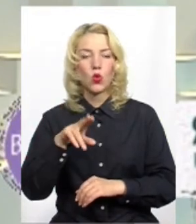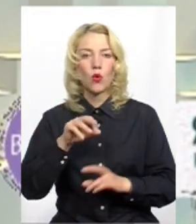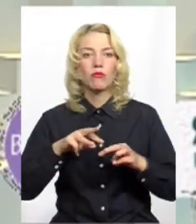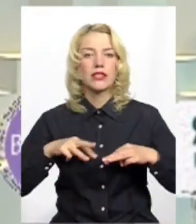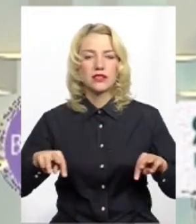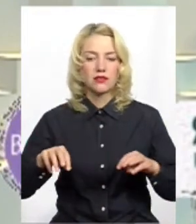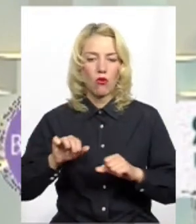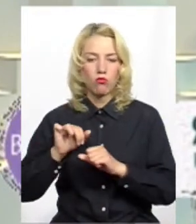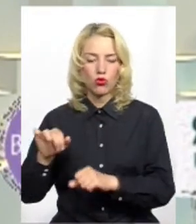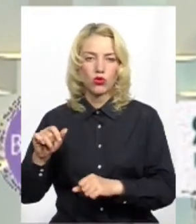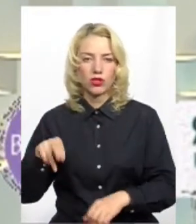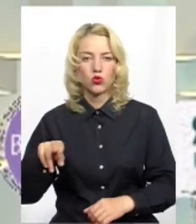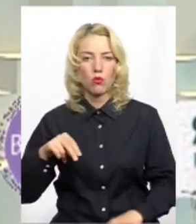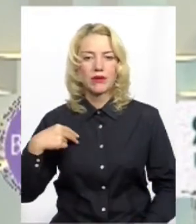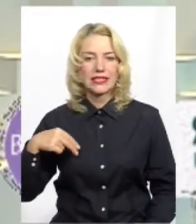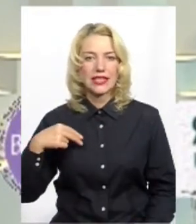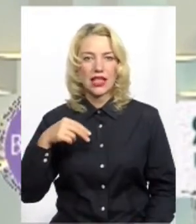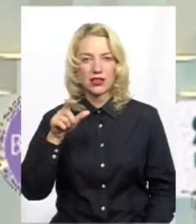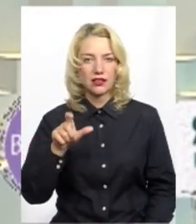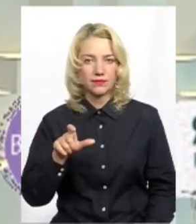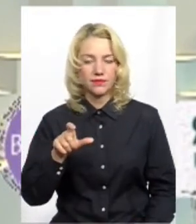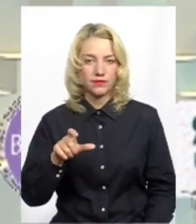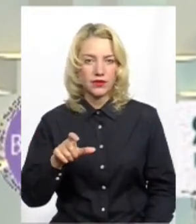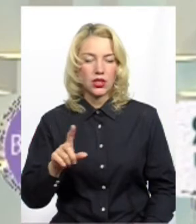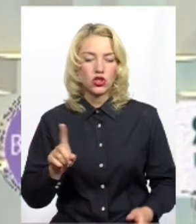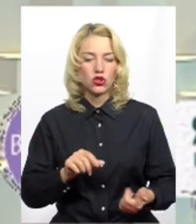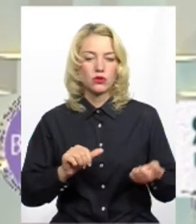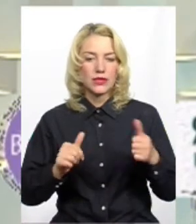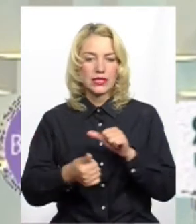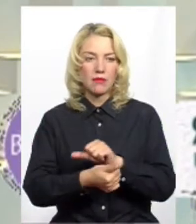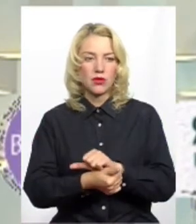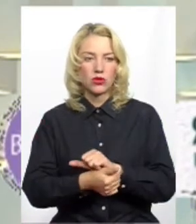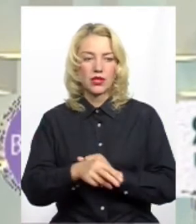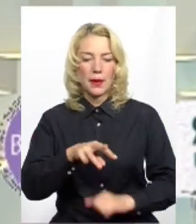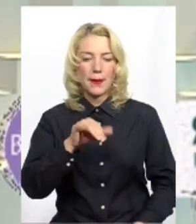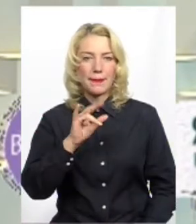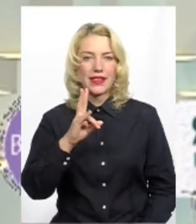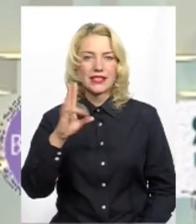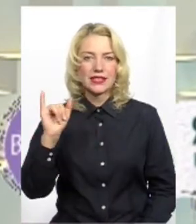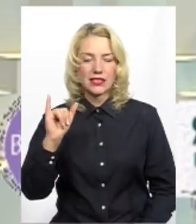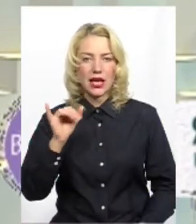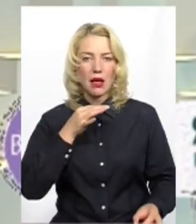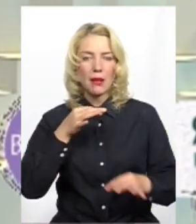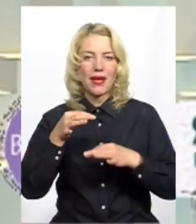оборони і до президента, щоб замінити Мінські перемовини на